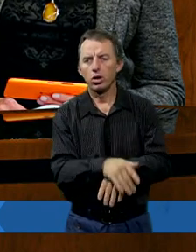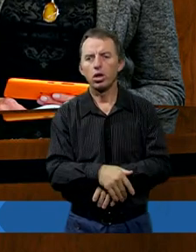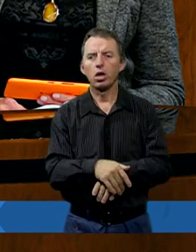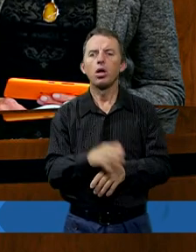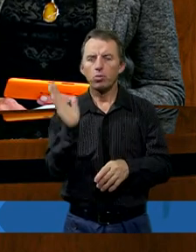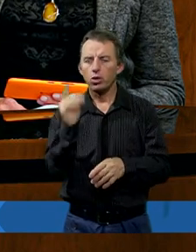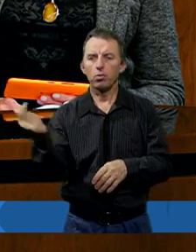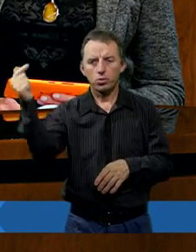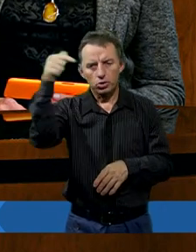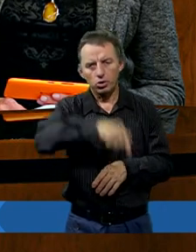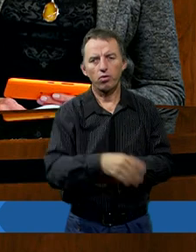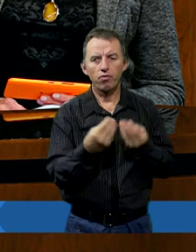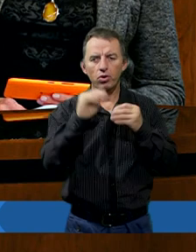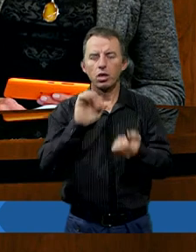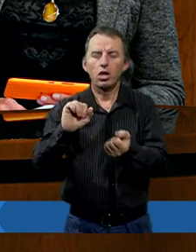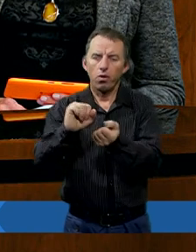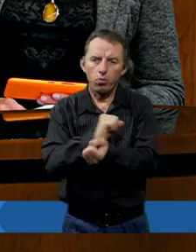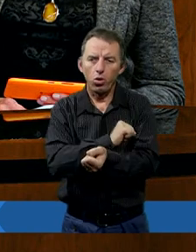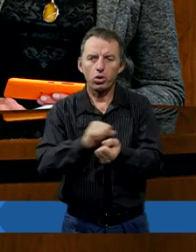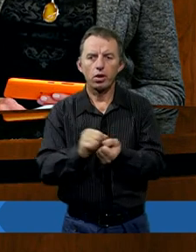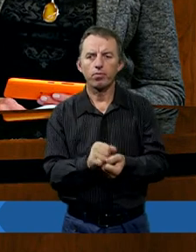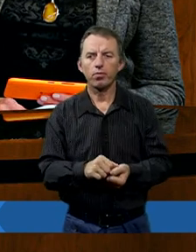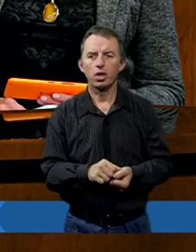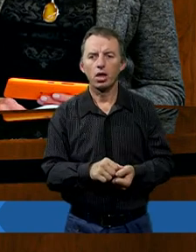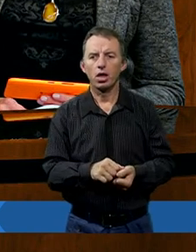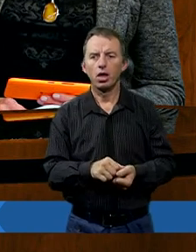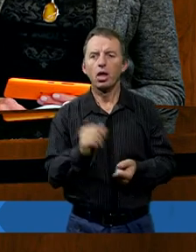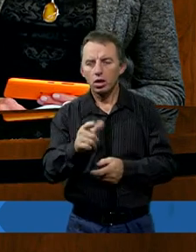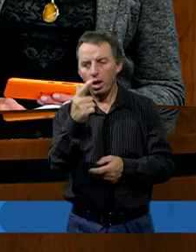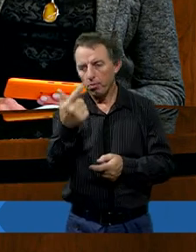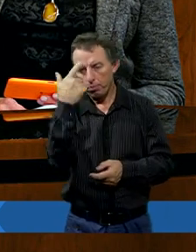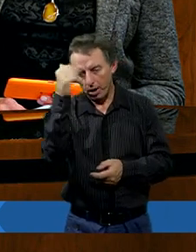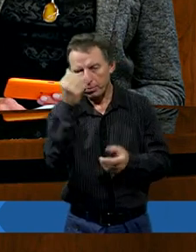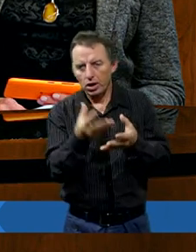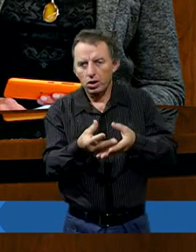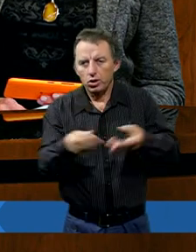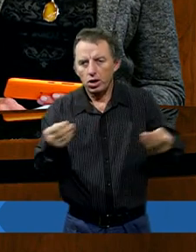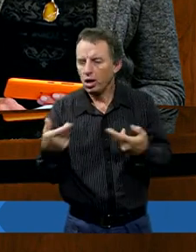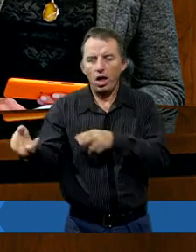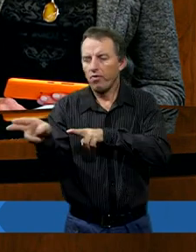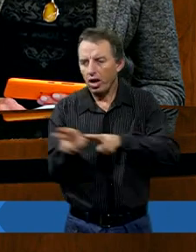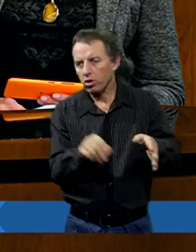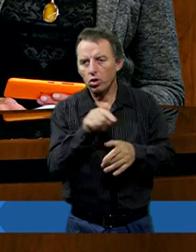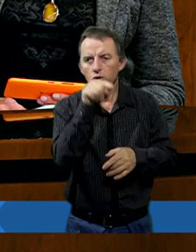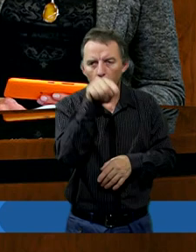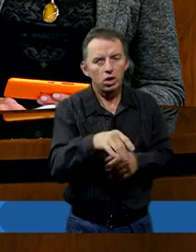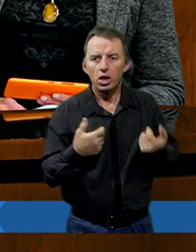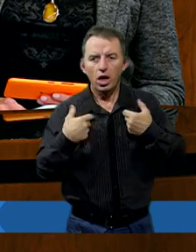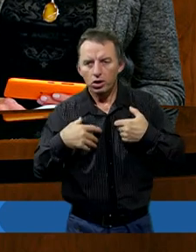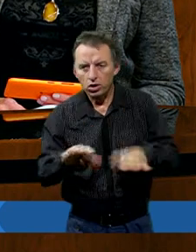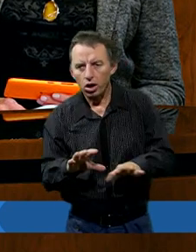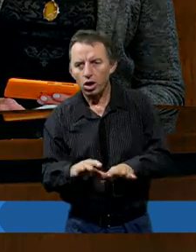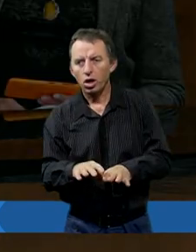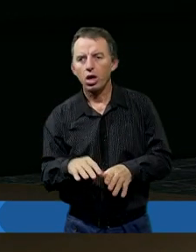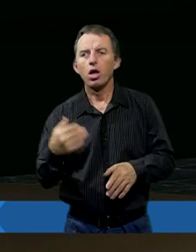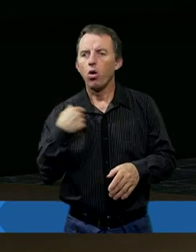potem przyszedł wielki ból. No i ta pamięć jakby zniknęła. Nie wracało się do tego. Nie to, że nie chciałem,